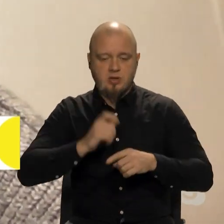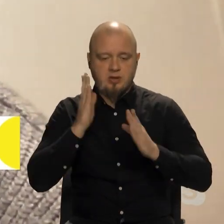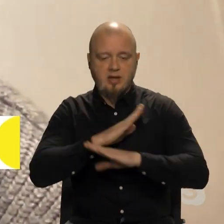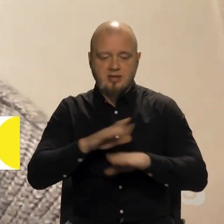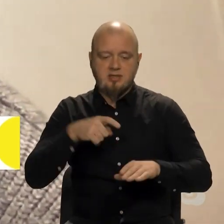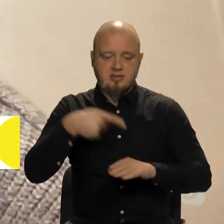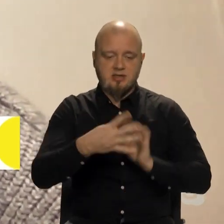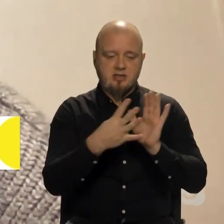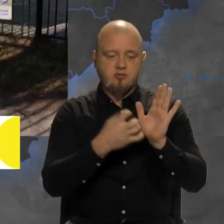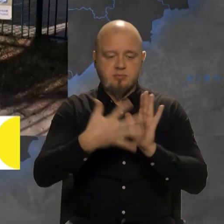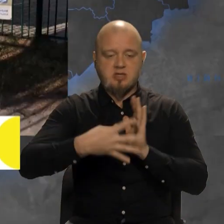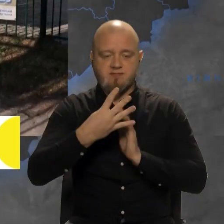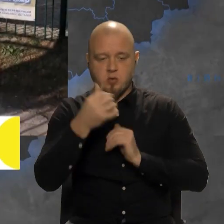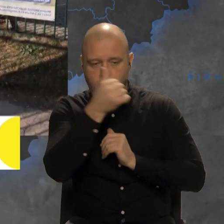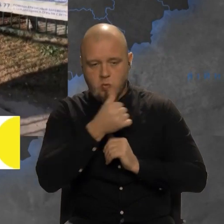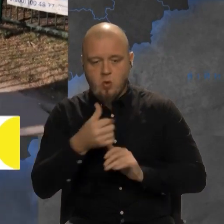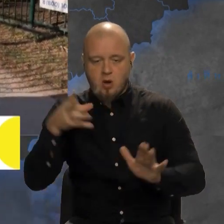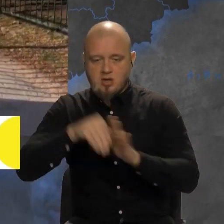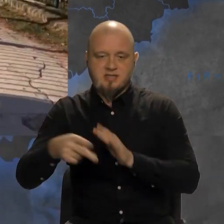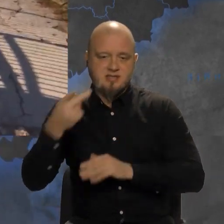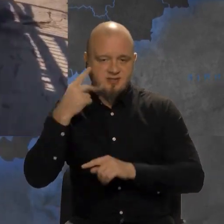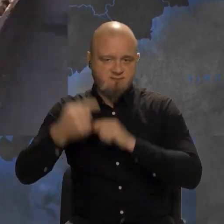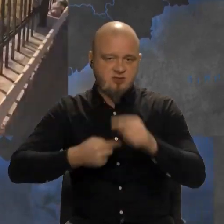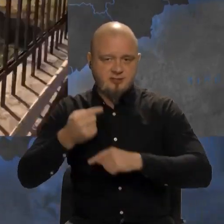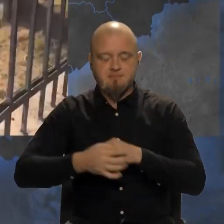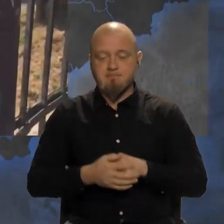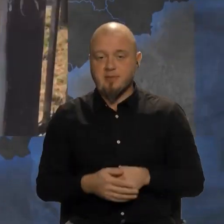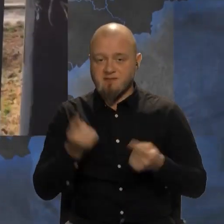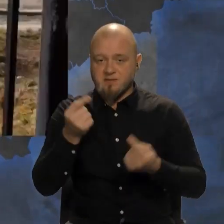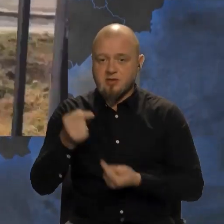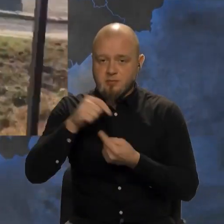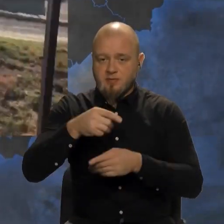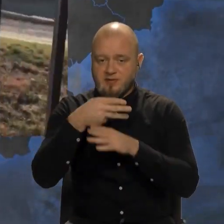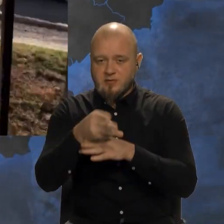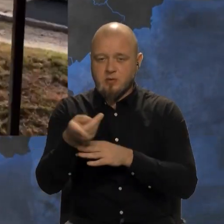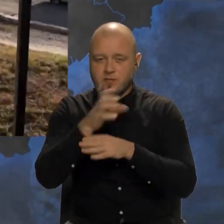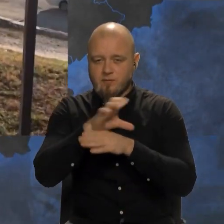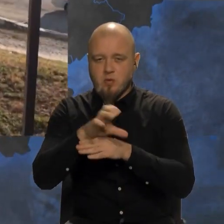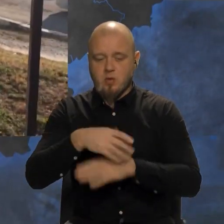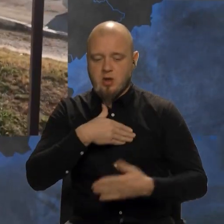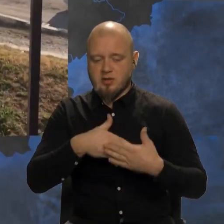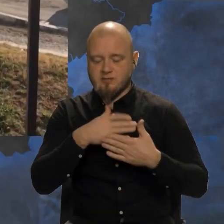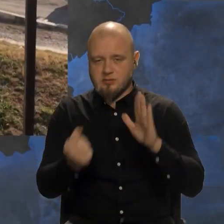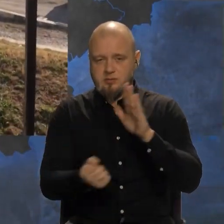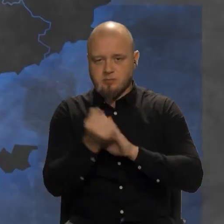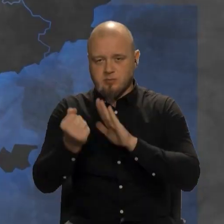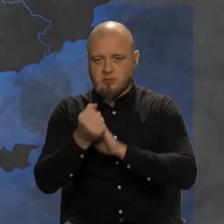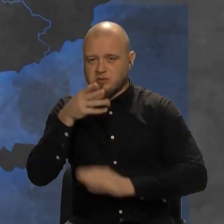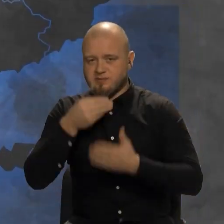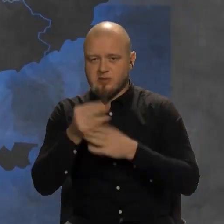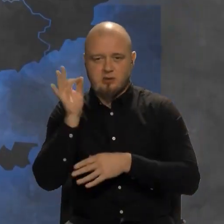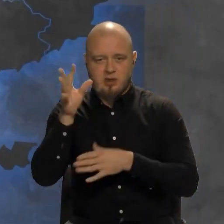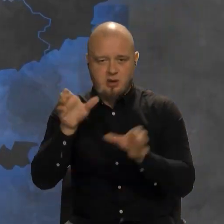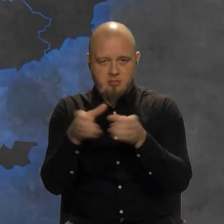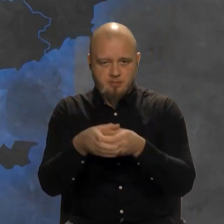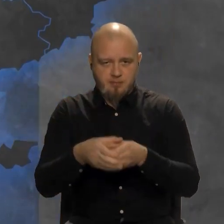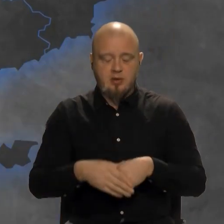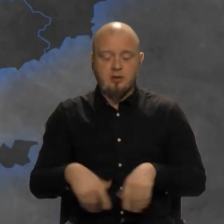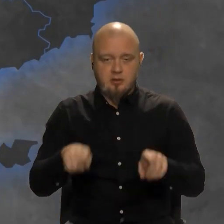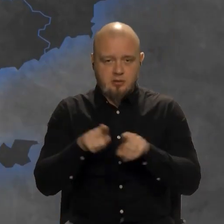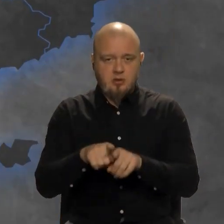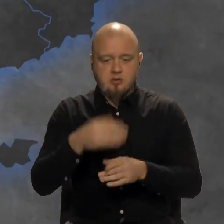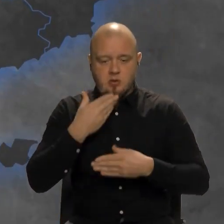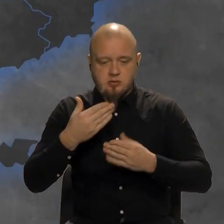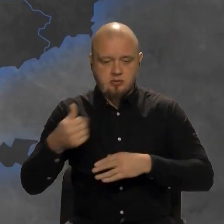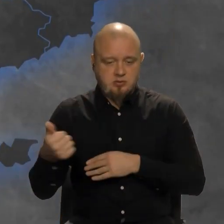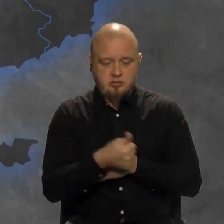1954 року, а й завжди. Відповідні відео та фото активісти публікують у свій програм-канал. Також за